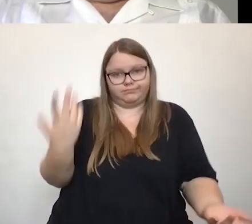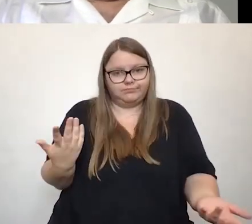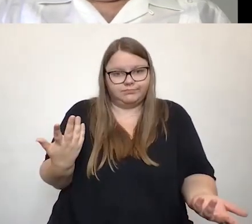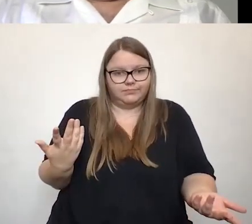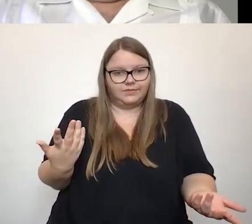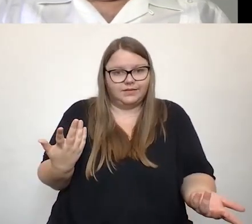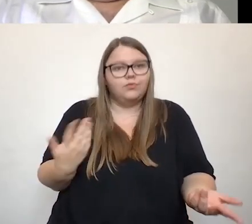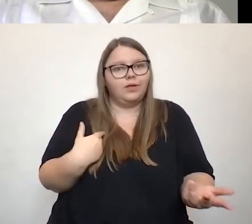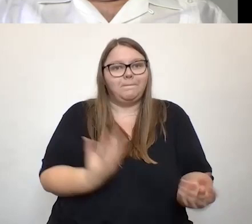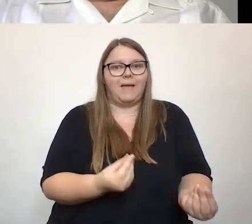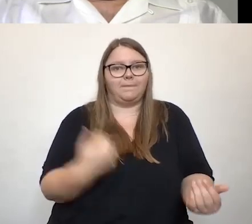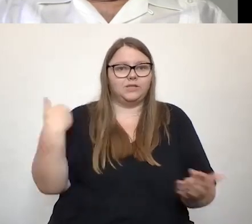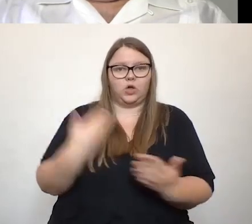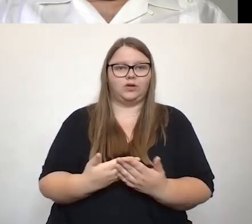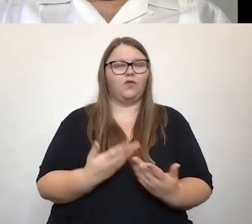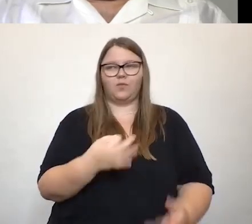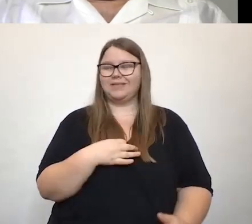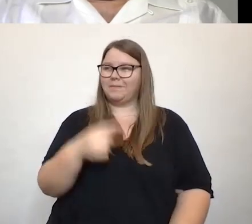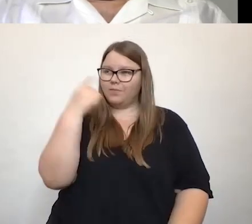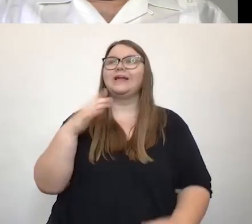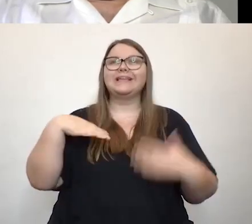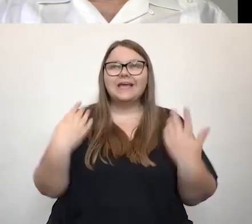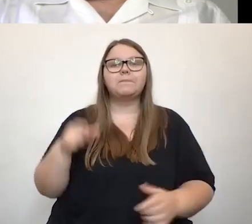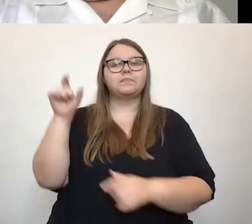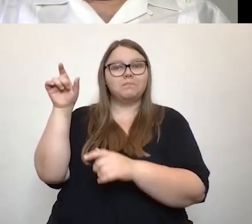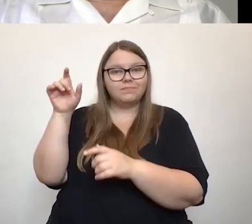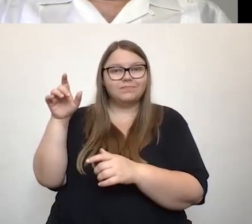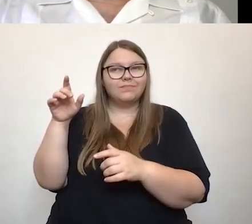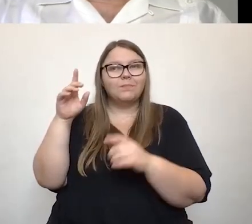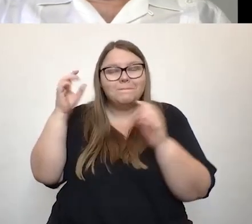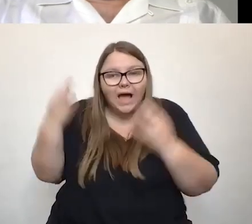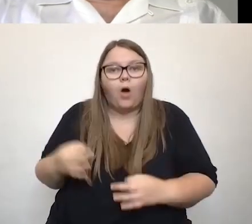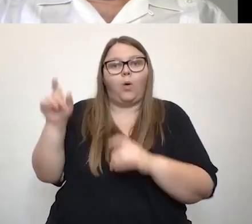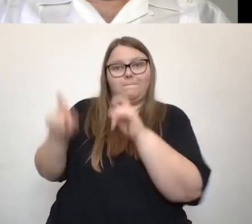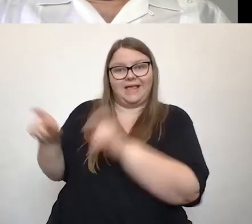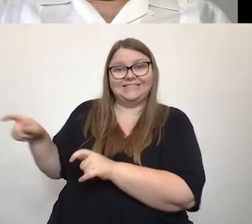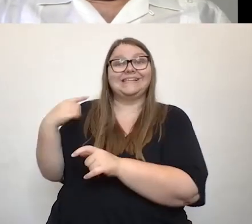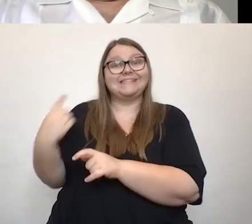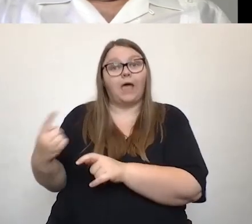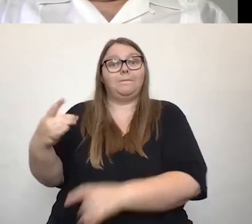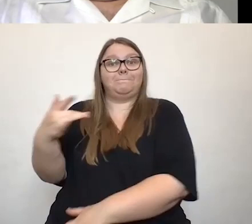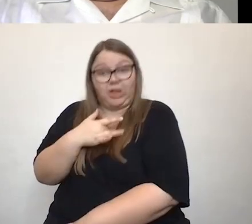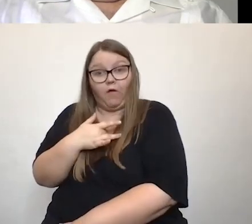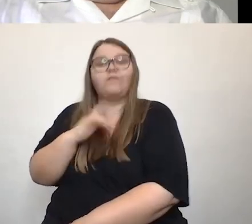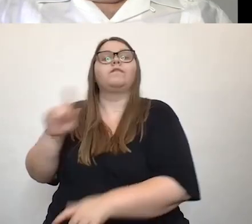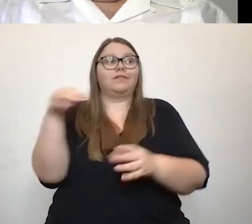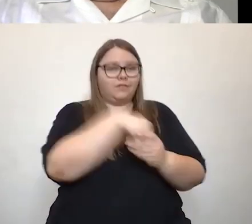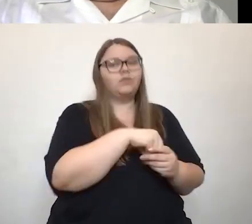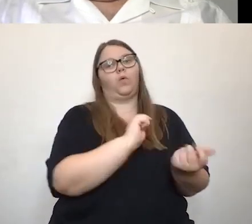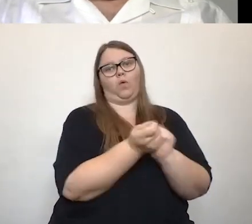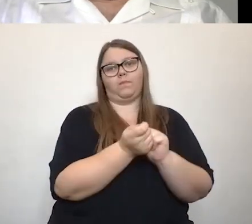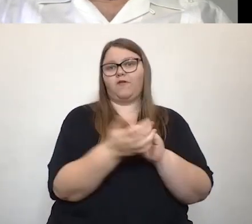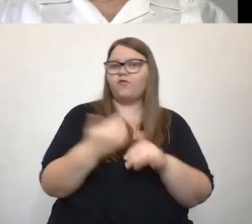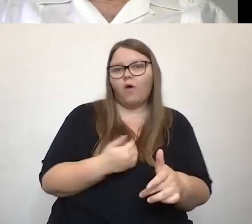das ist, das finde ich so blöde, es bedarf dieser Sachen, um, um, um so etwas zu bewegen, das ist ja häufig so, das finde ich so schwierig,